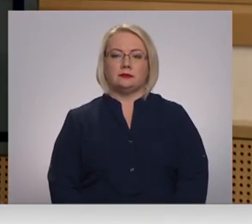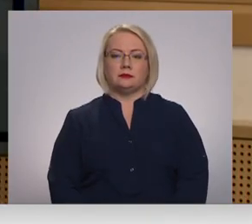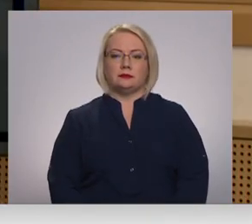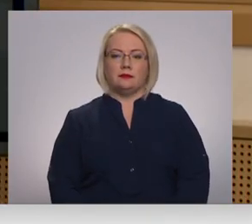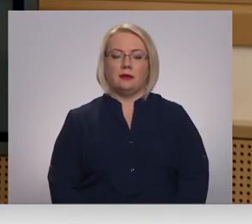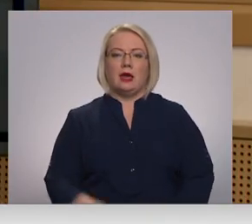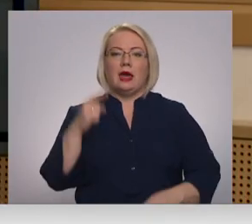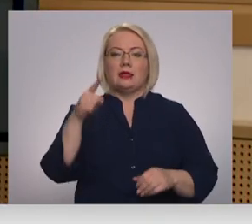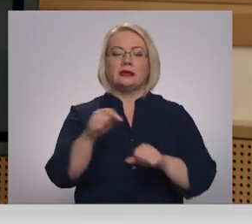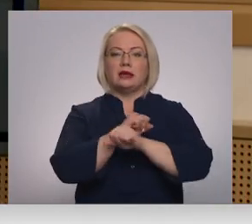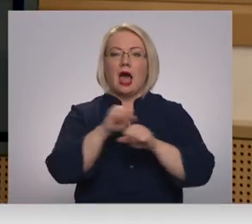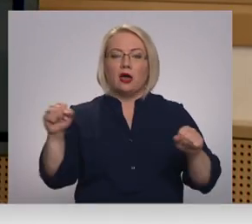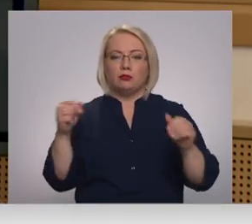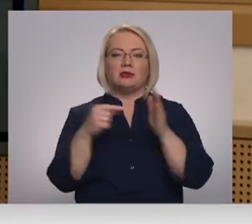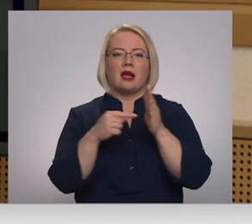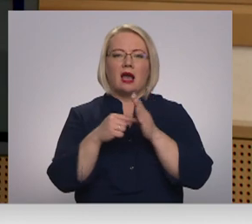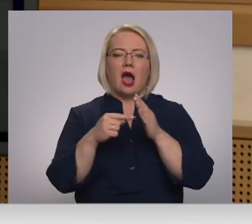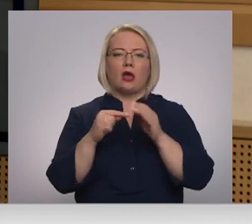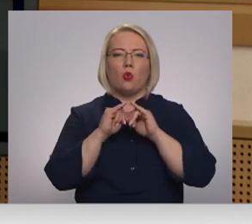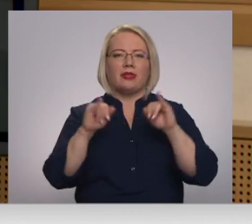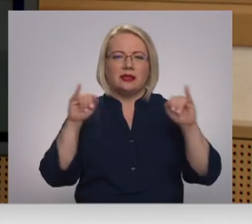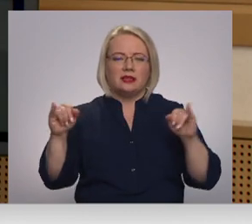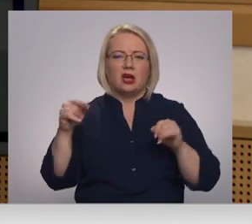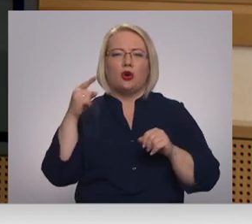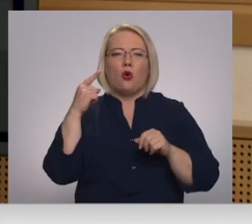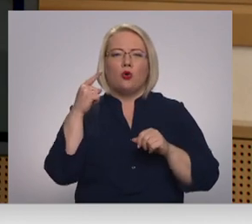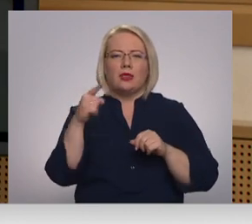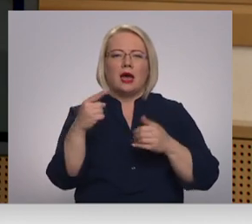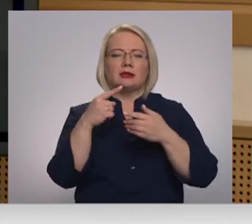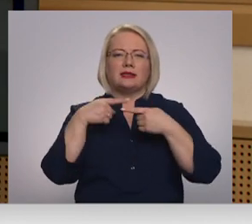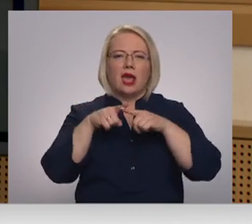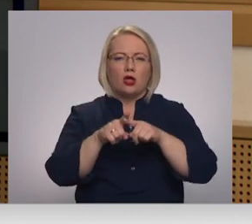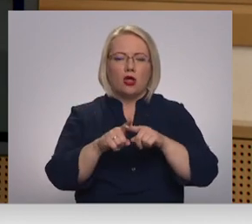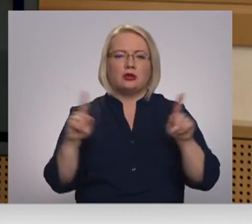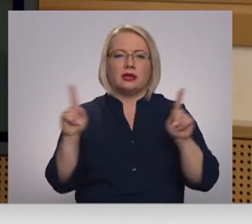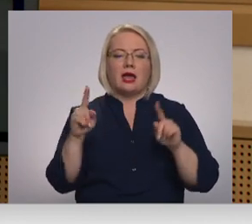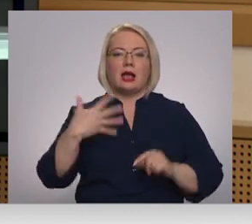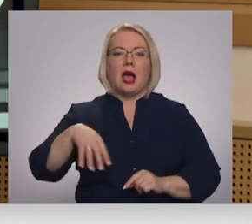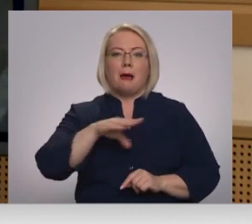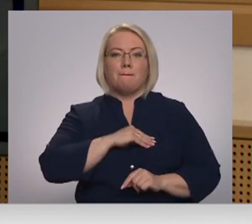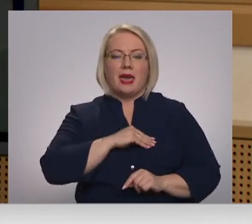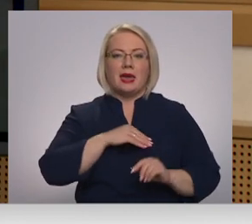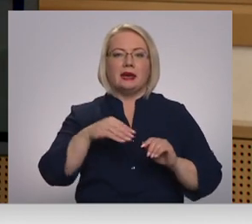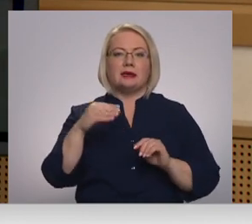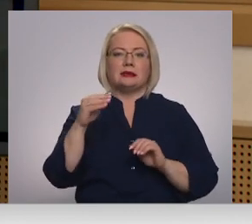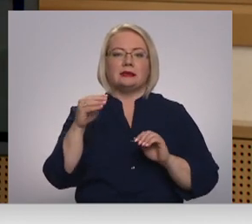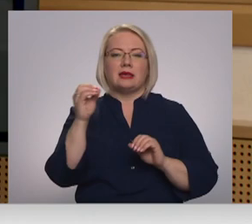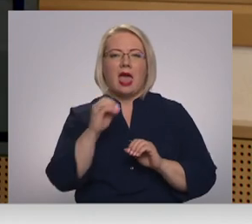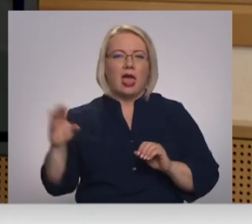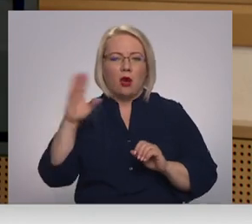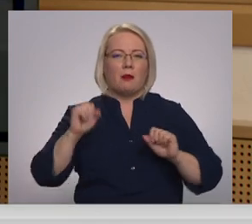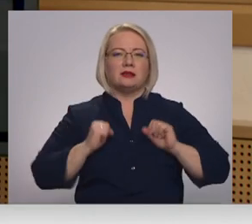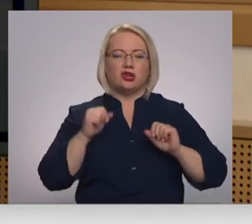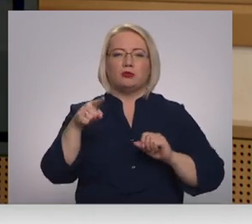Tas ātrums ar kādu attīstās un izplešas šī skaidnieciskās tehnoloģijas ir tāds, ka mēs likumdevēji nepārtrauti cenšamies to